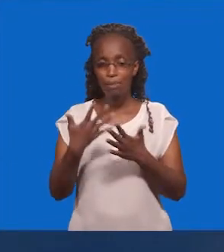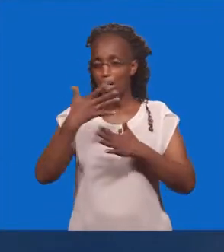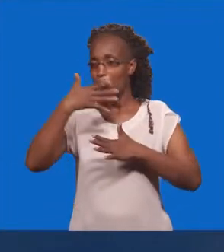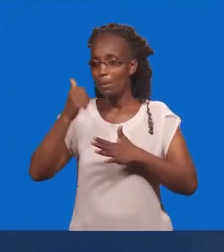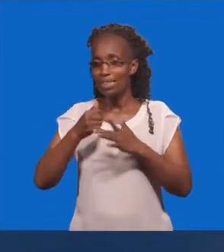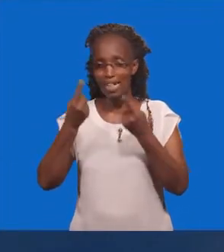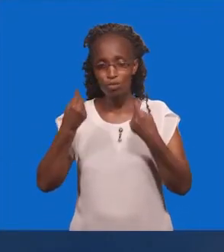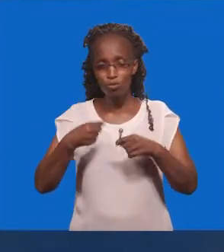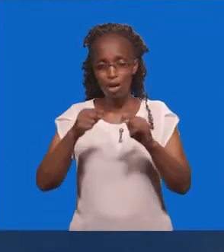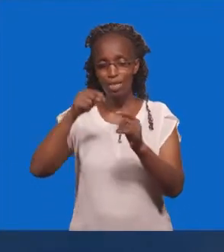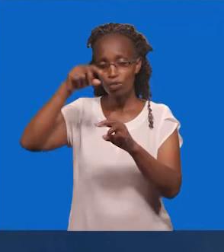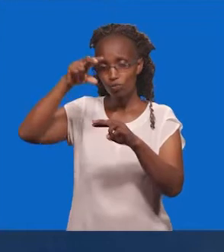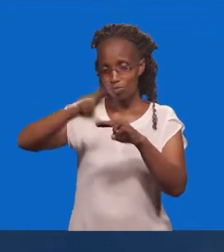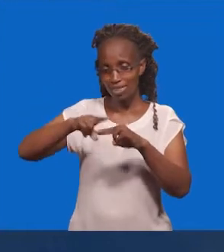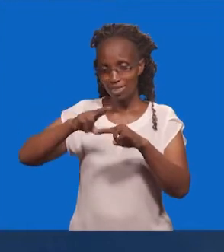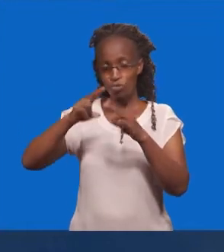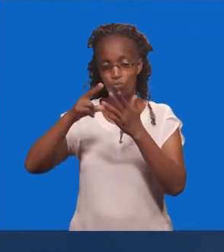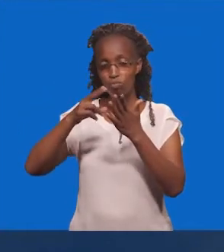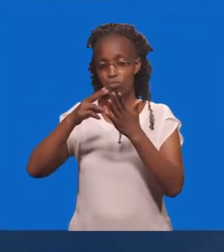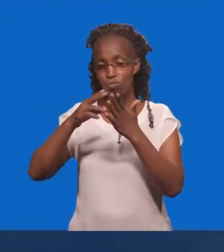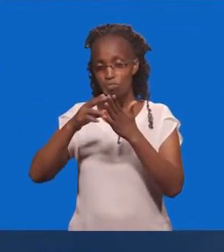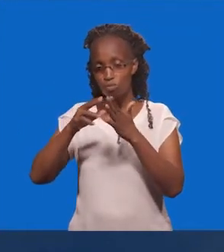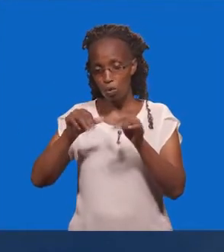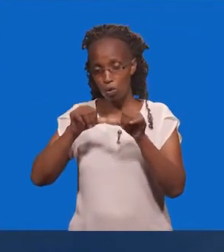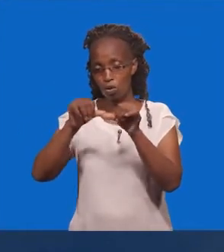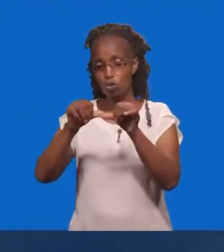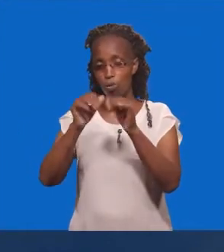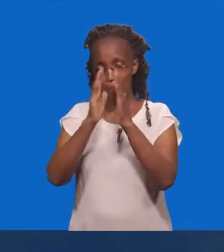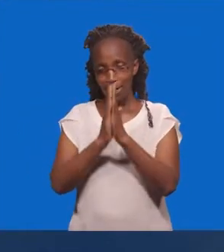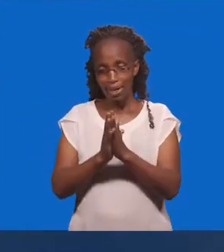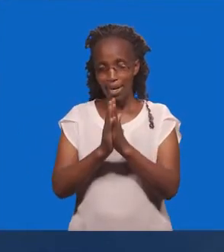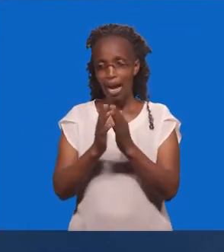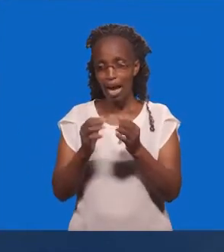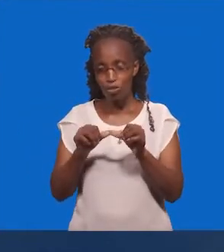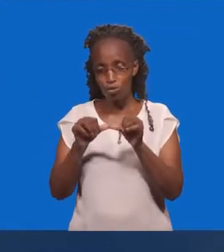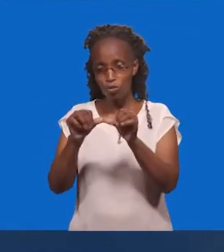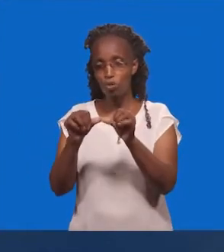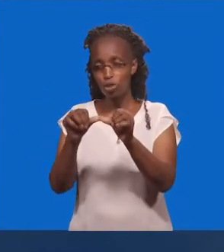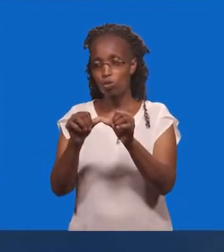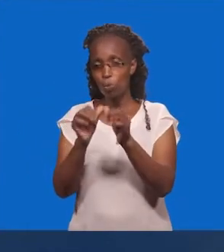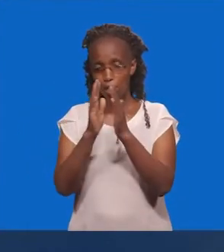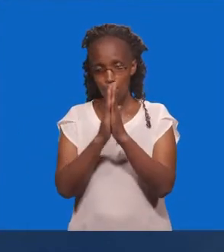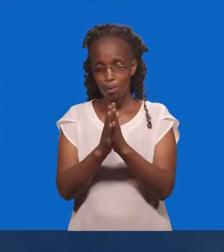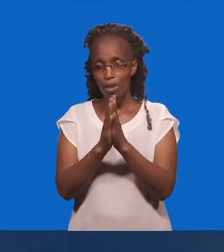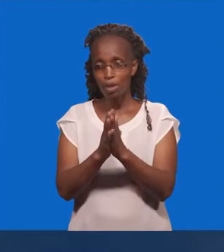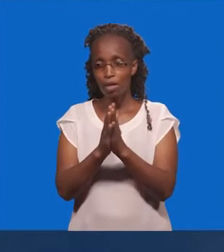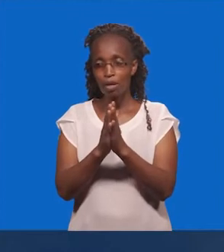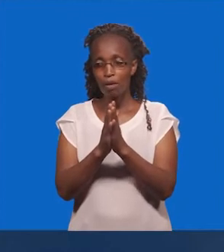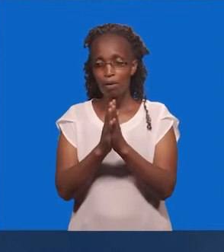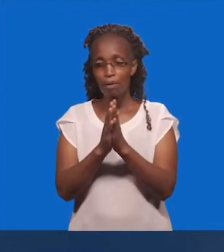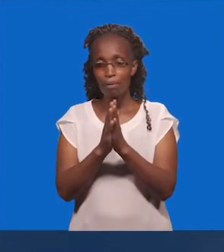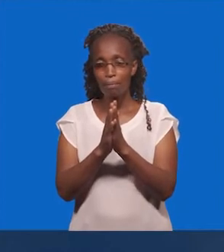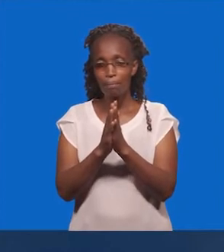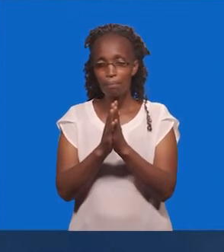Kukaa Katika Maombi Jaribu Kudumu Katika Maombi Na Unapo Ndumu Katika Maombi Jaribu